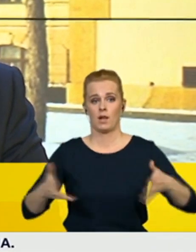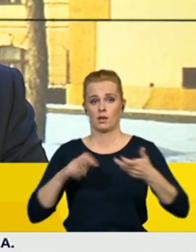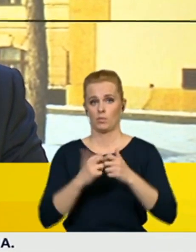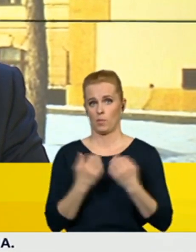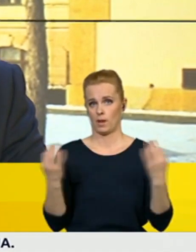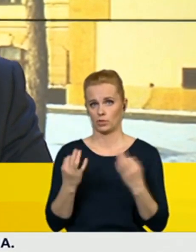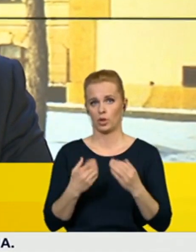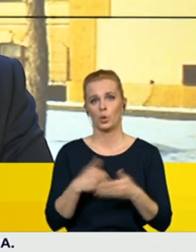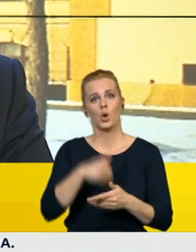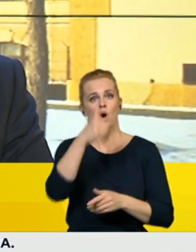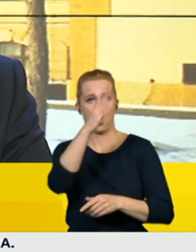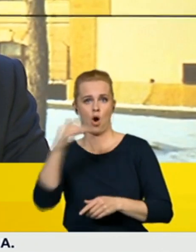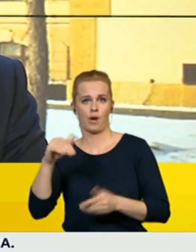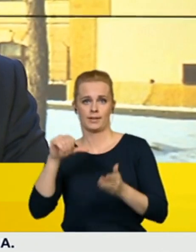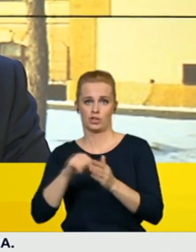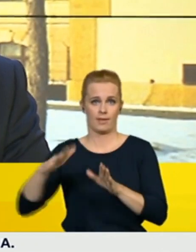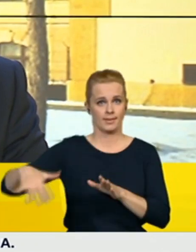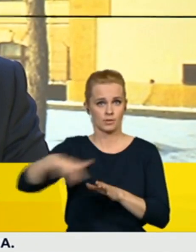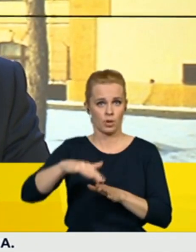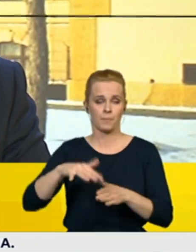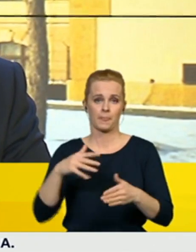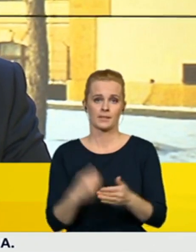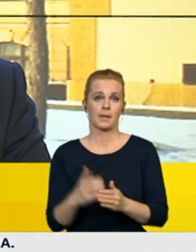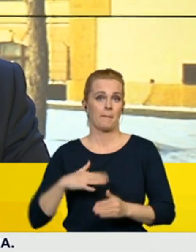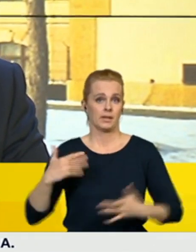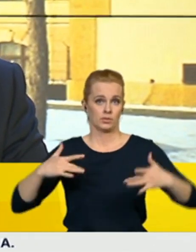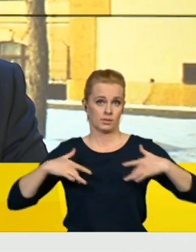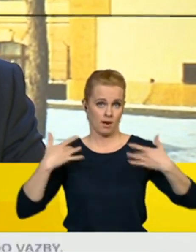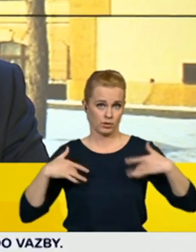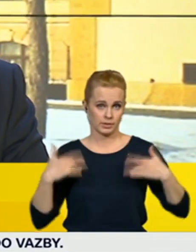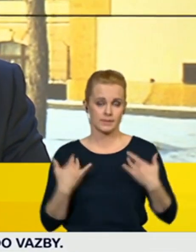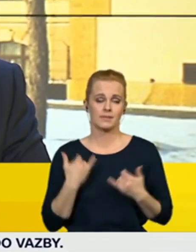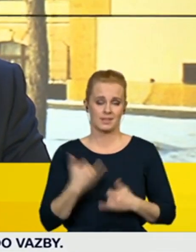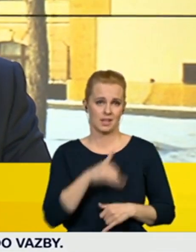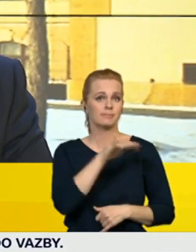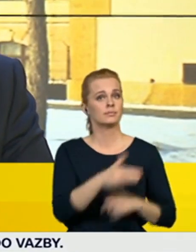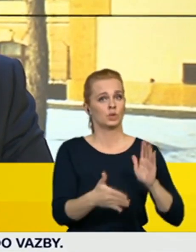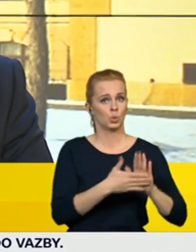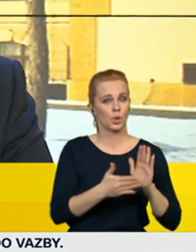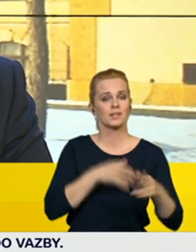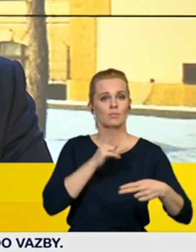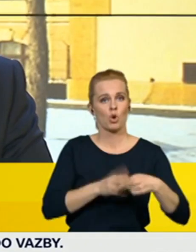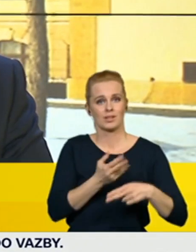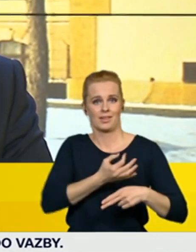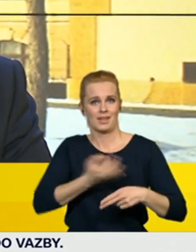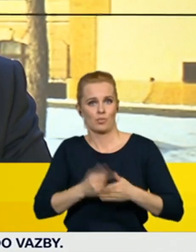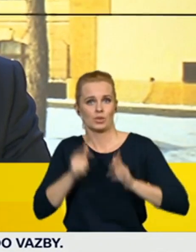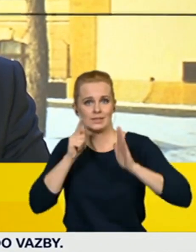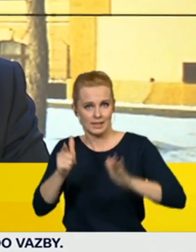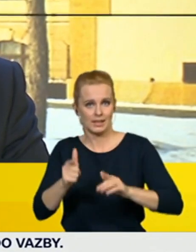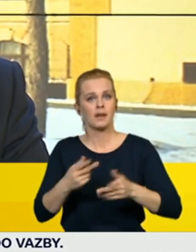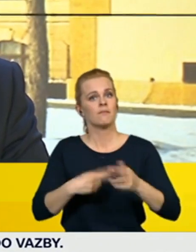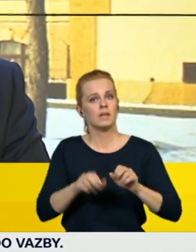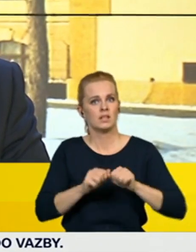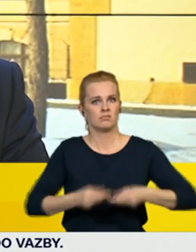střediska. Opět pan ministr z dnevotnictví má čísla, která ukazuje, že za poslední dny a týdny došlo k velkým nárůstům v regionech,